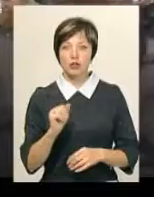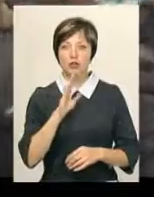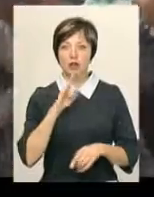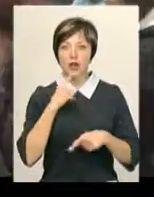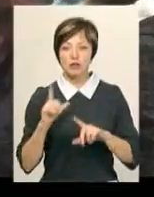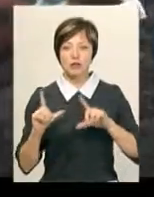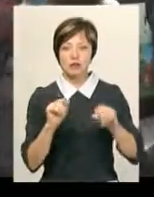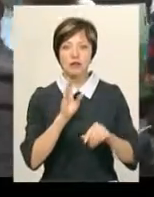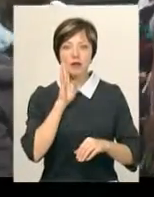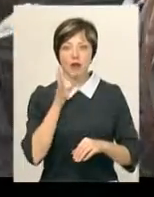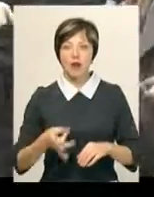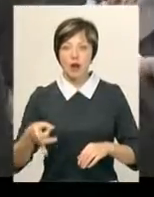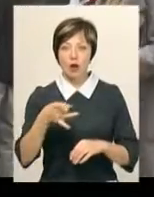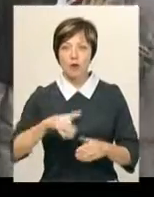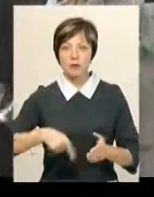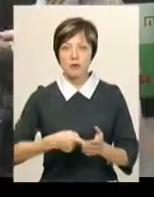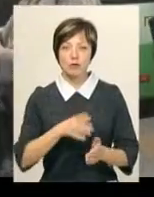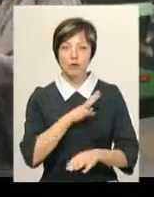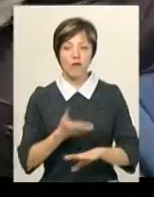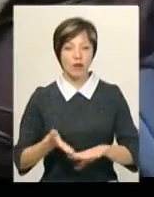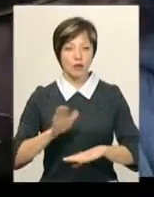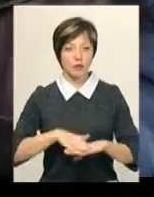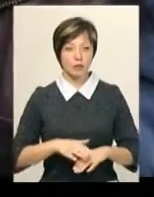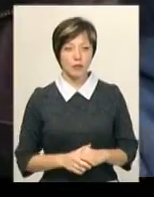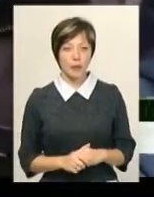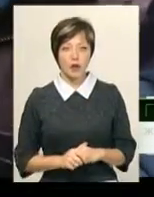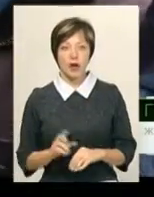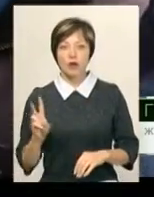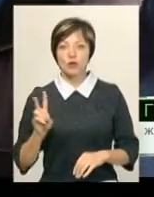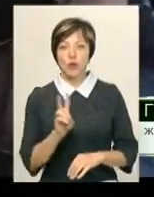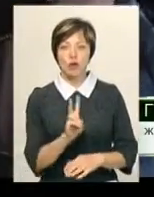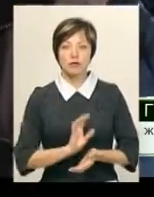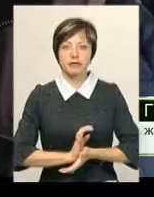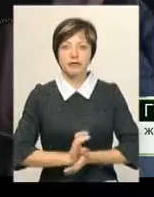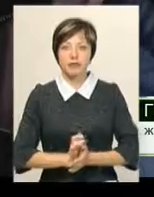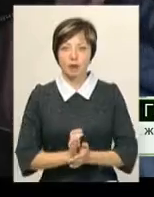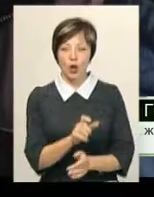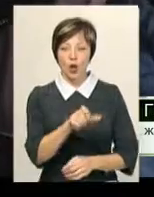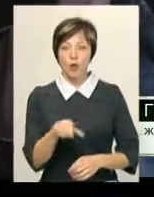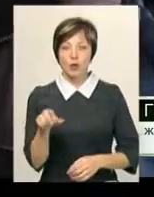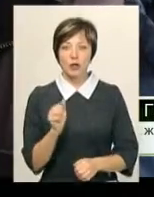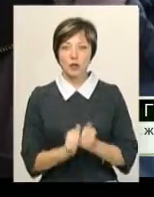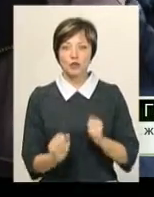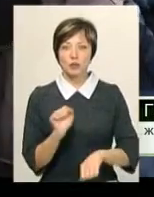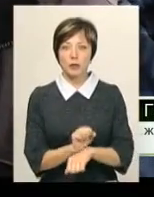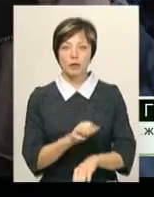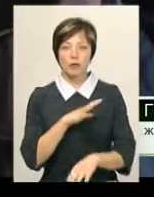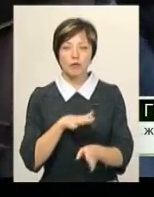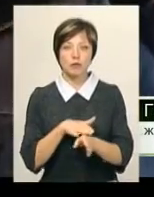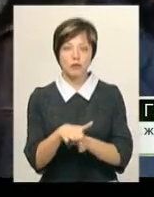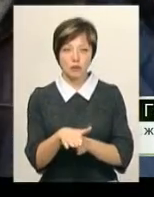дістатися сьогодні вранці до мікрорайонів міста було важко. Тролейбуси були набиті битком, людей на кожній зупинці було стільки, що